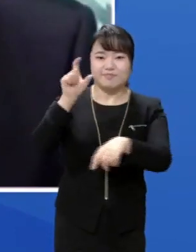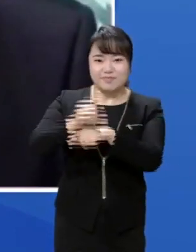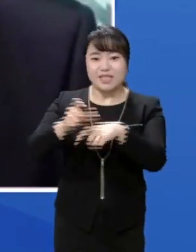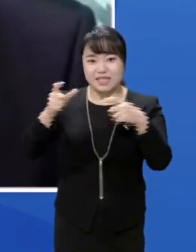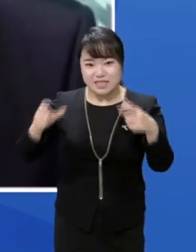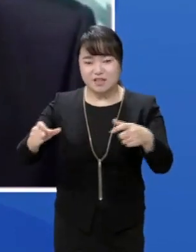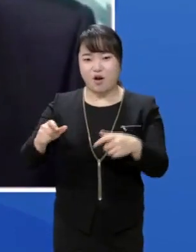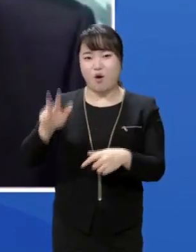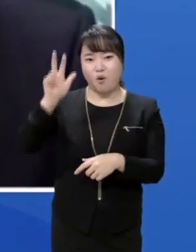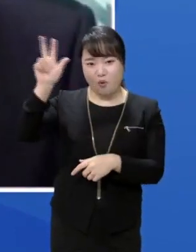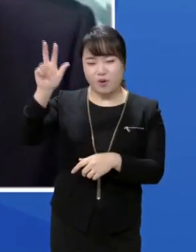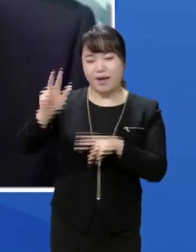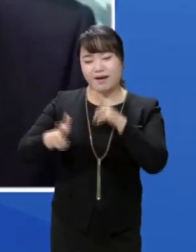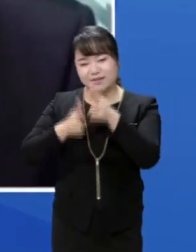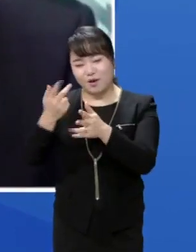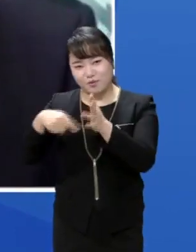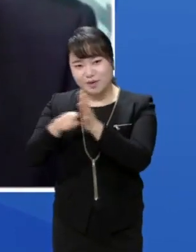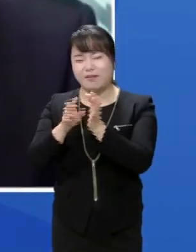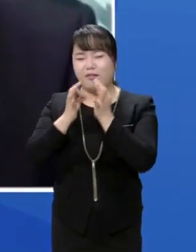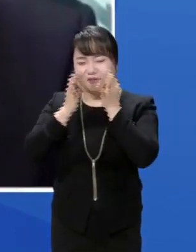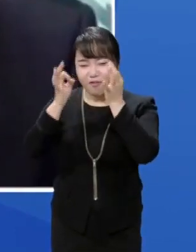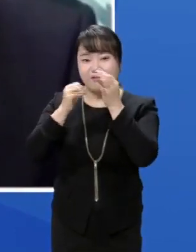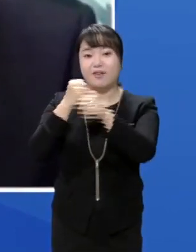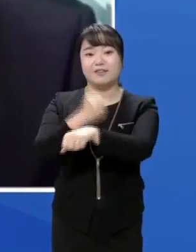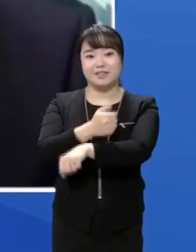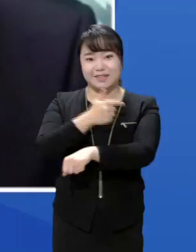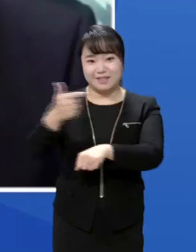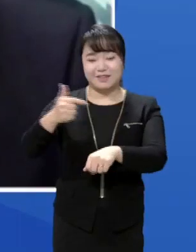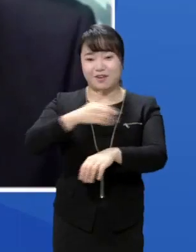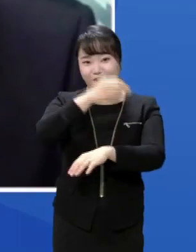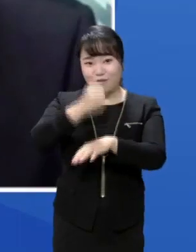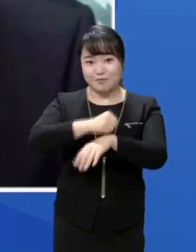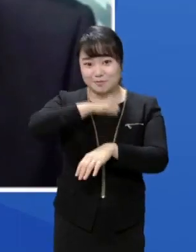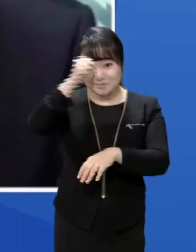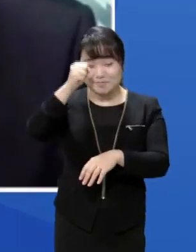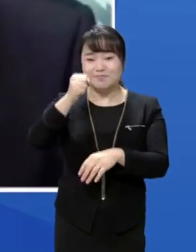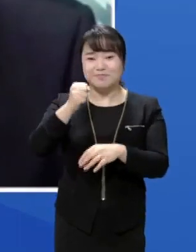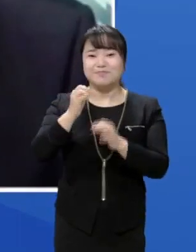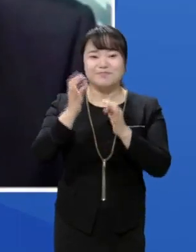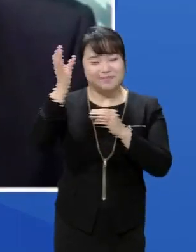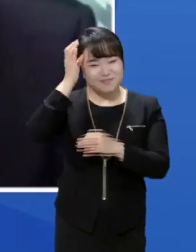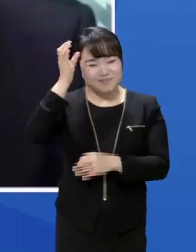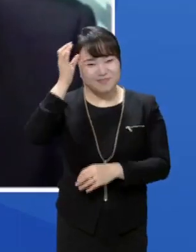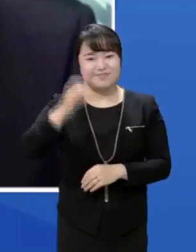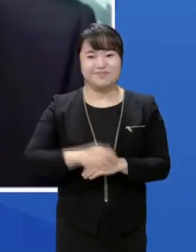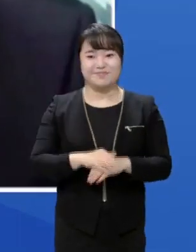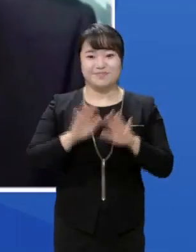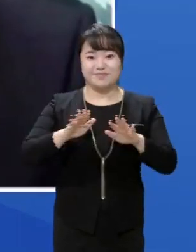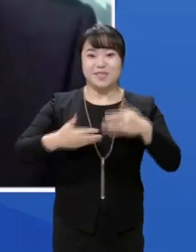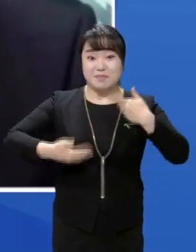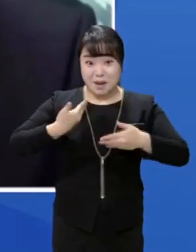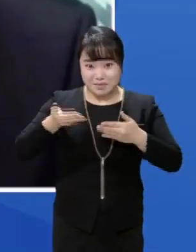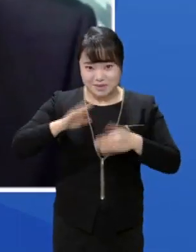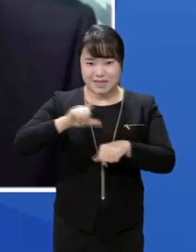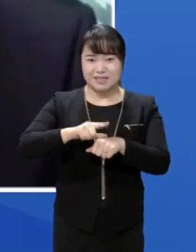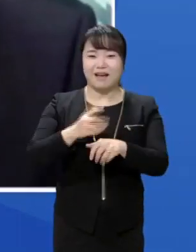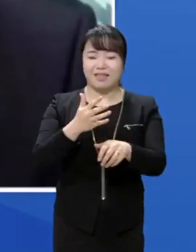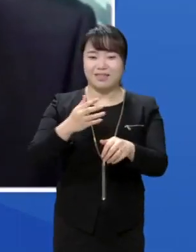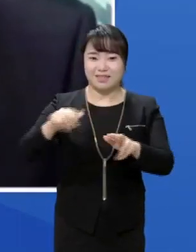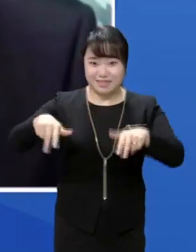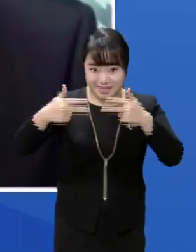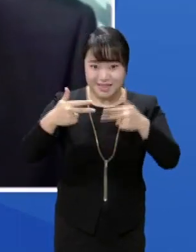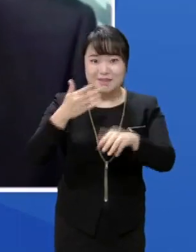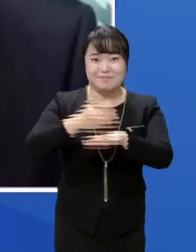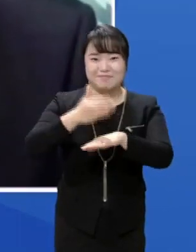공약 사업 추진하기 위해서 많은 일을 쓰고 계시는데요. 성과가 좋게 잘 이루어질 수 있도록 기대하겠습니다. 오늘 바쁘신데 출연해 주셔서 너무 감사합니다.